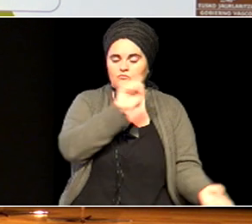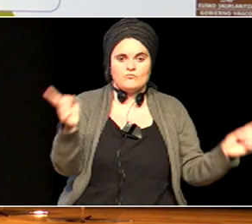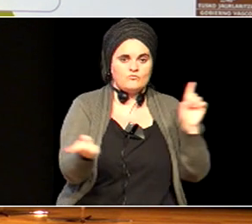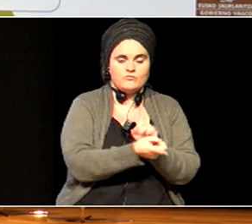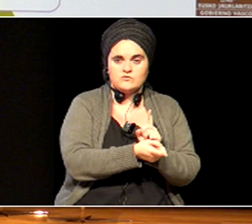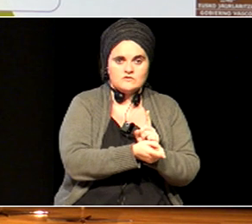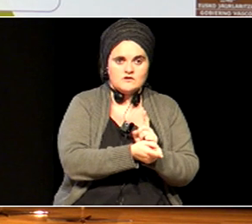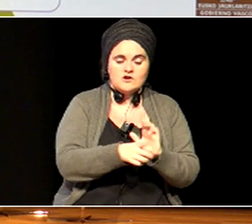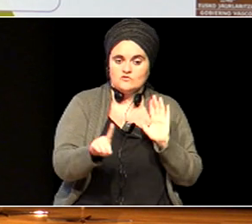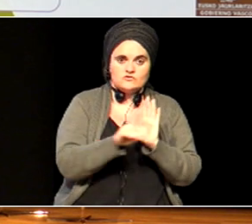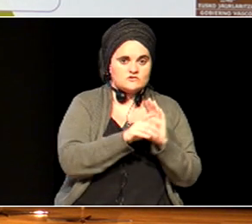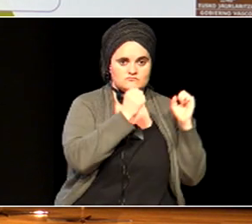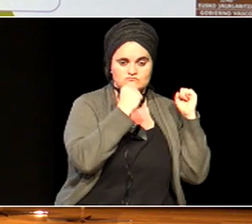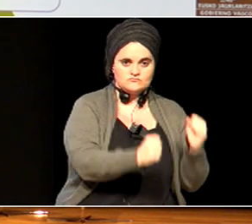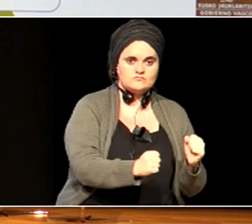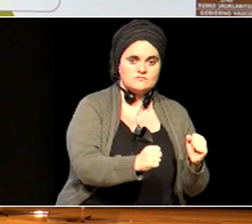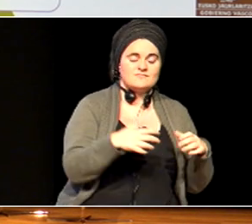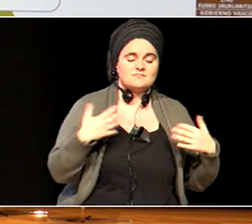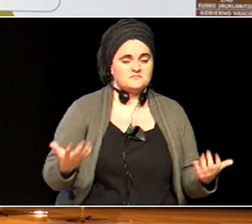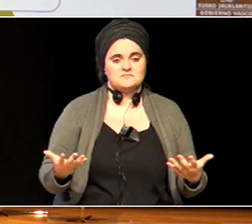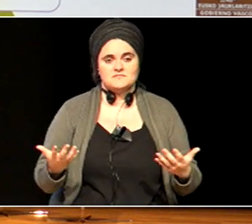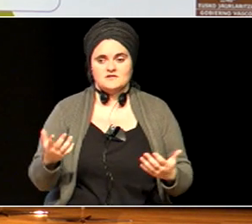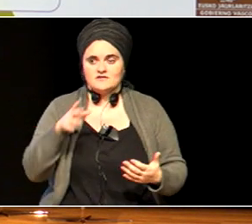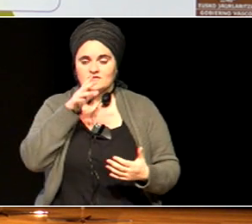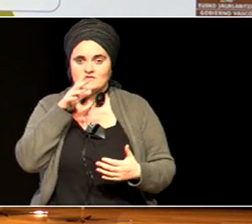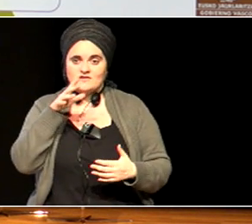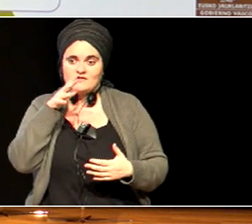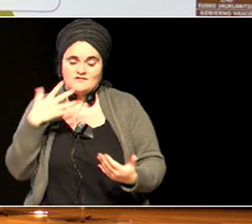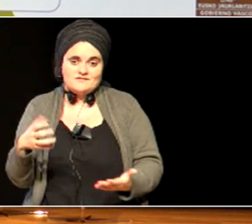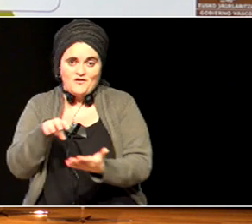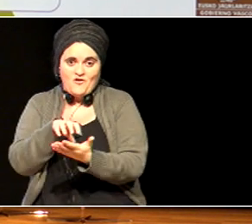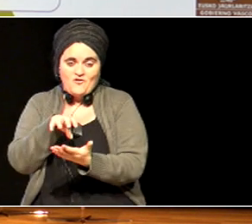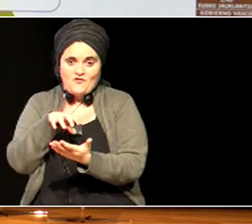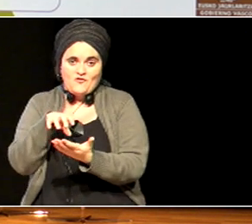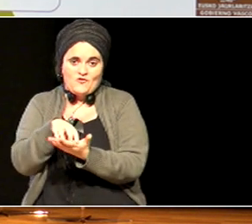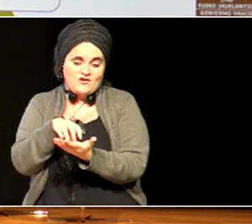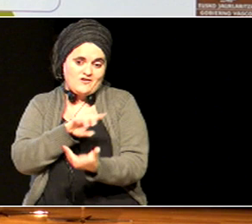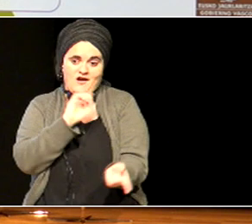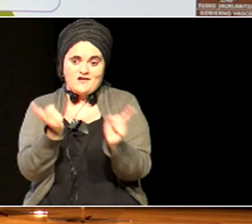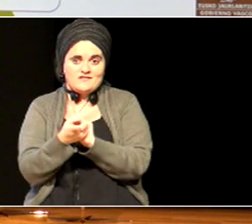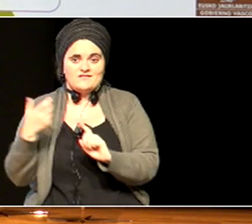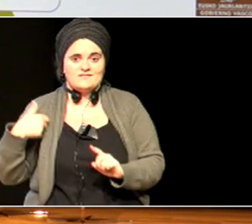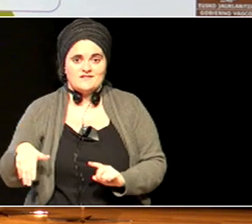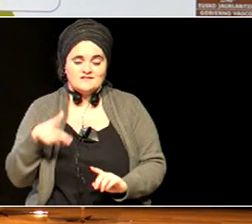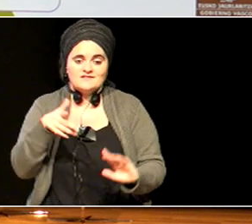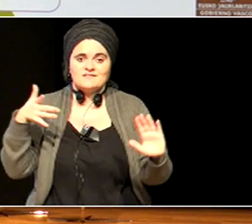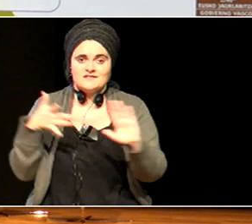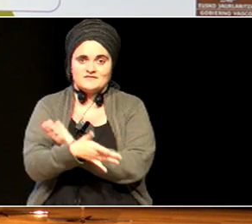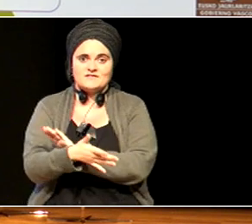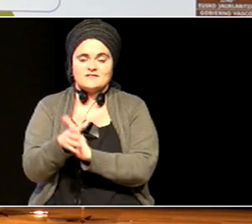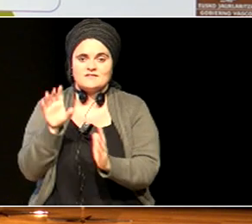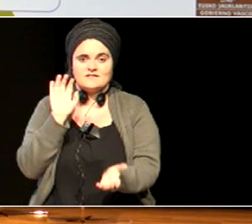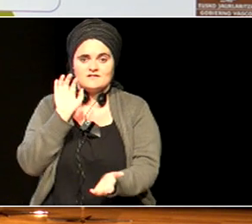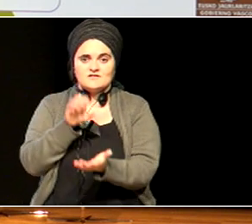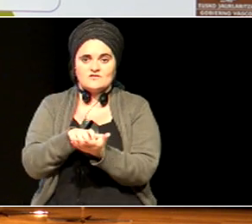eta oso dekreto potentea izan zen baina eskola aldatu eginda eta aldaketa horiei erantzuten dion